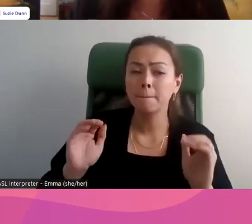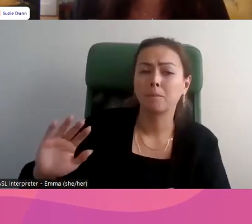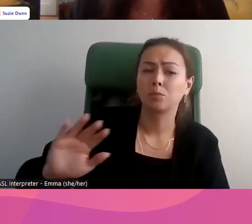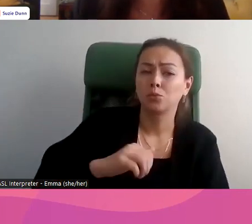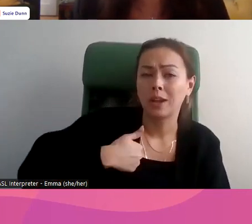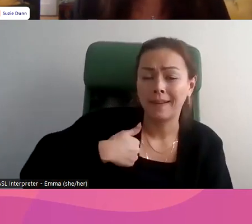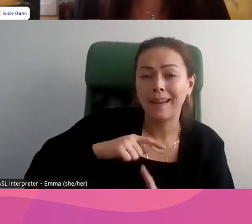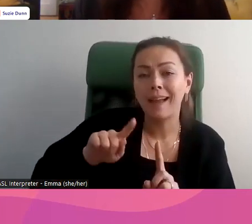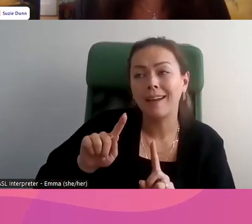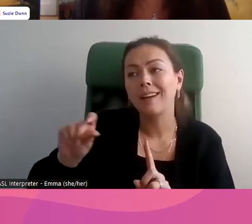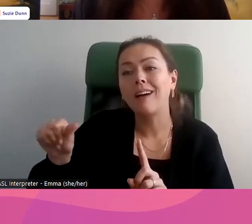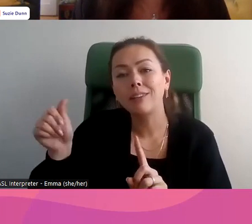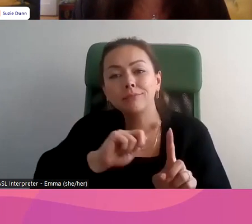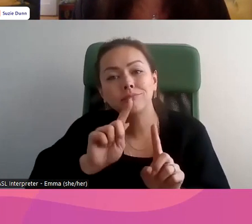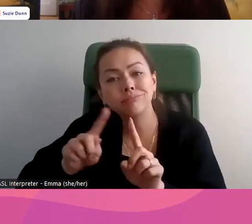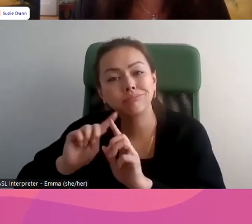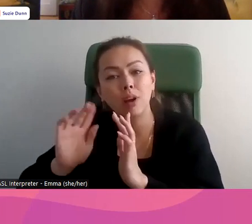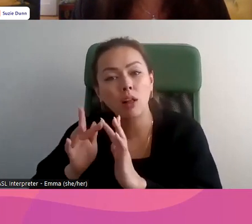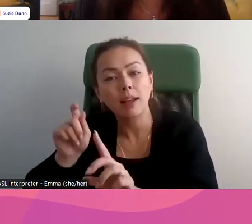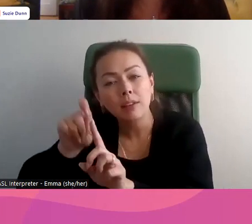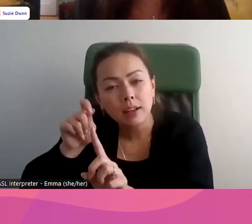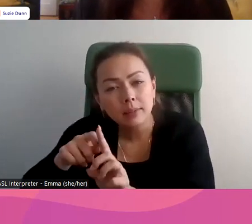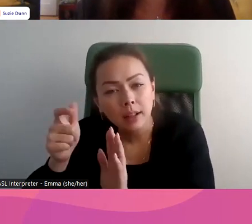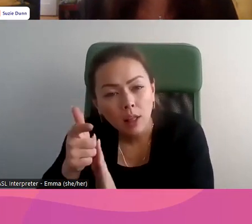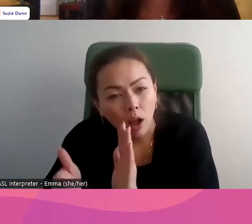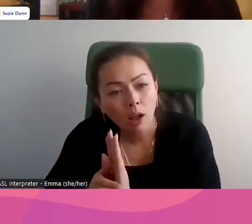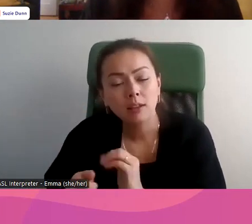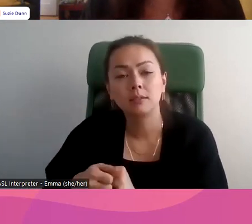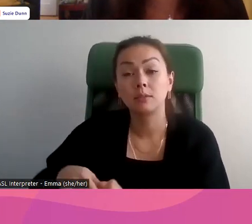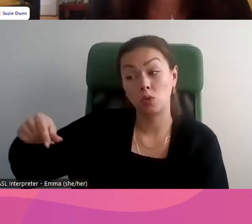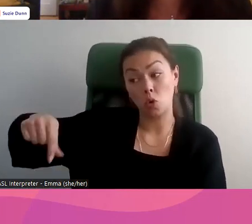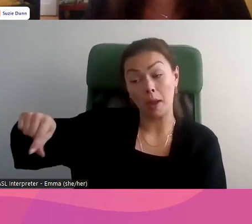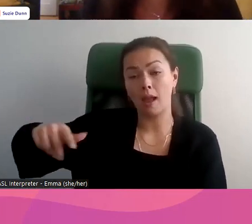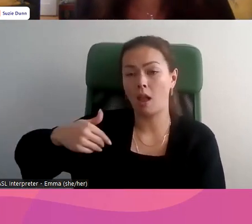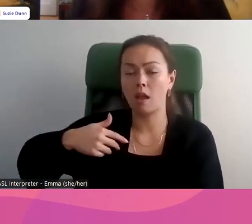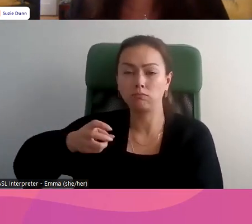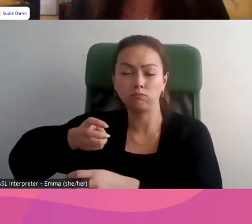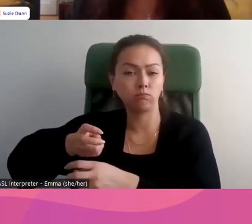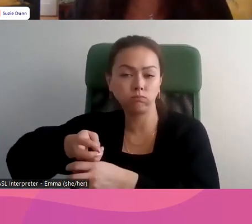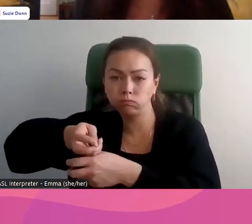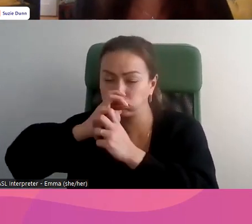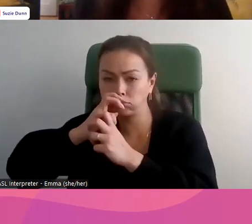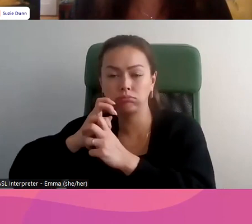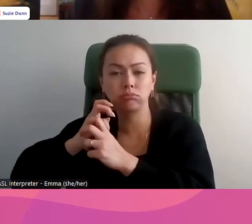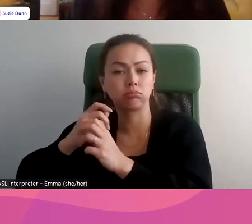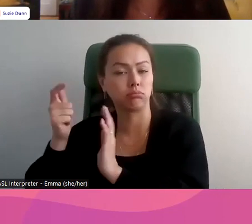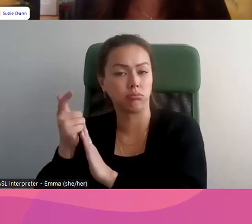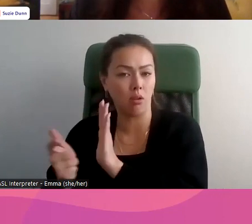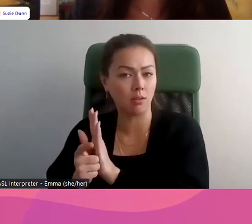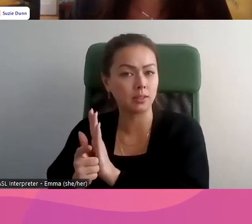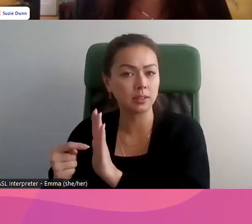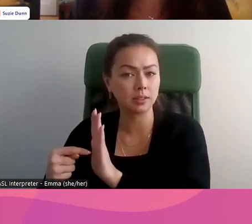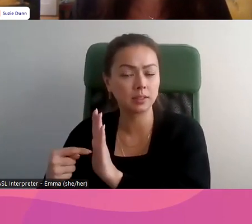bullying, au cyberbullying. En Ontario, au Québec, il y a aussi des lois très robustes de protection